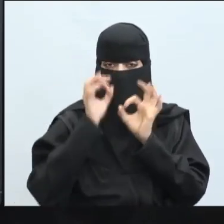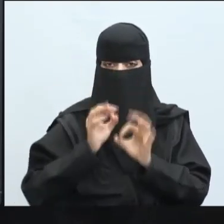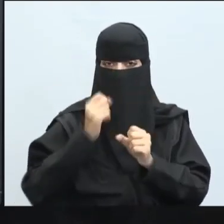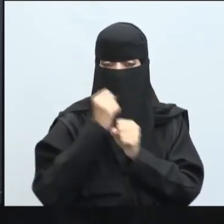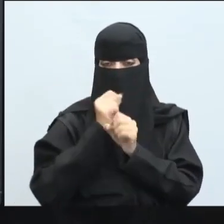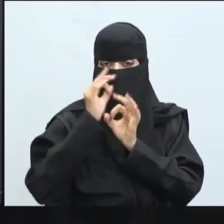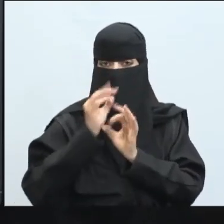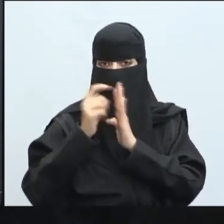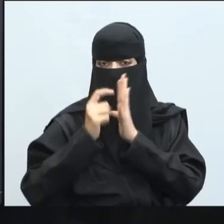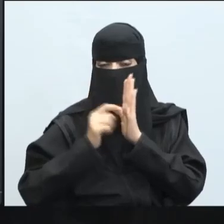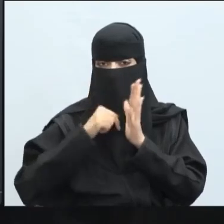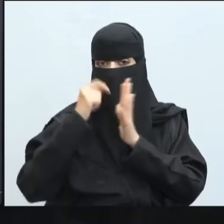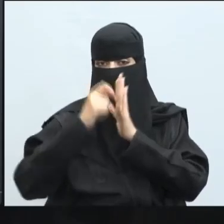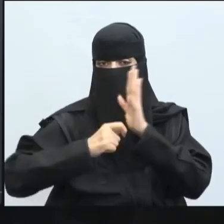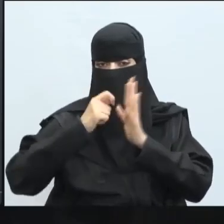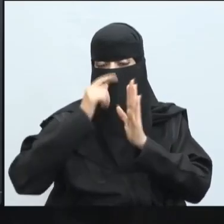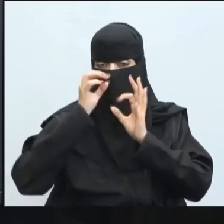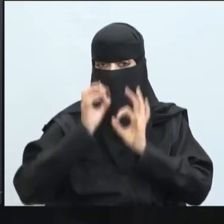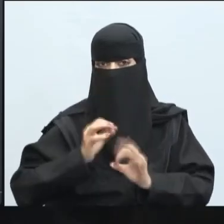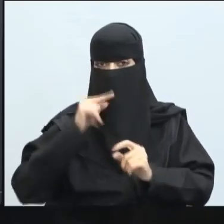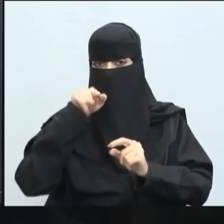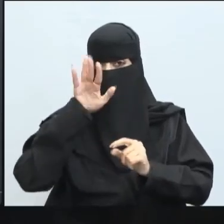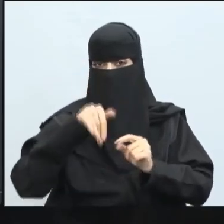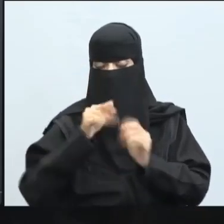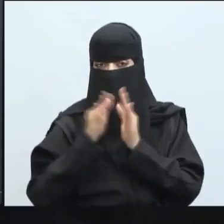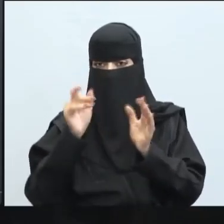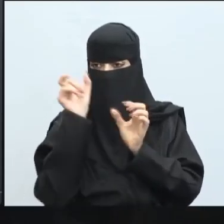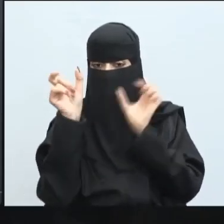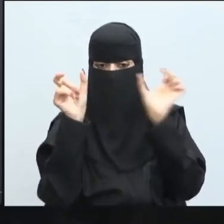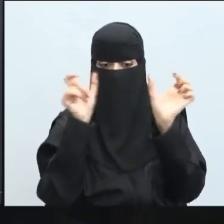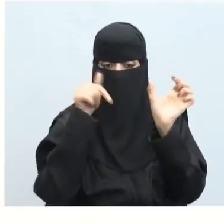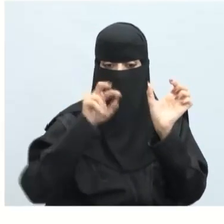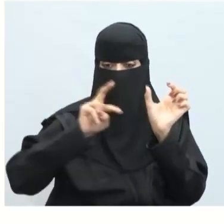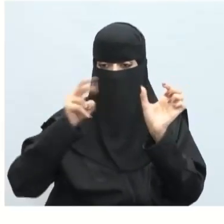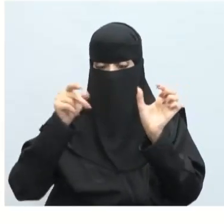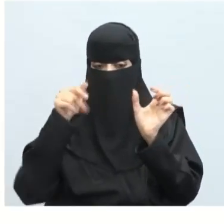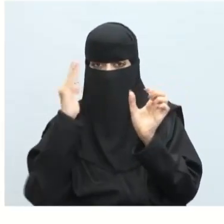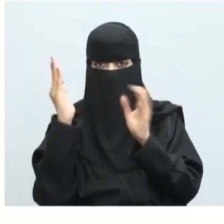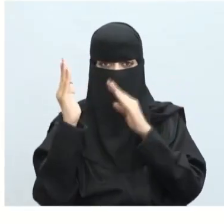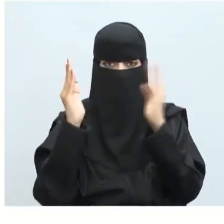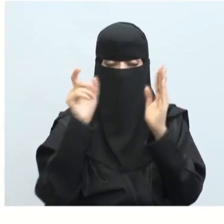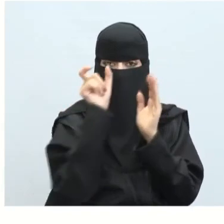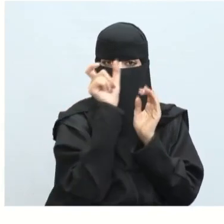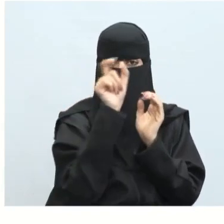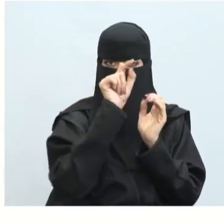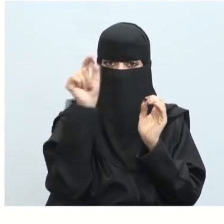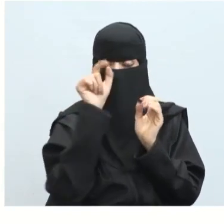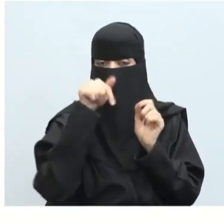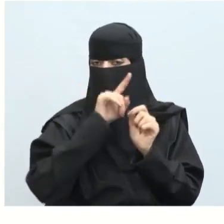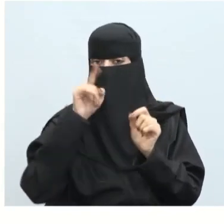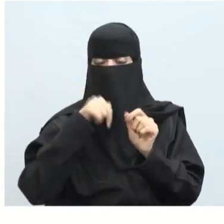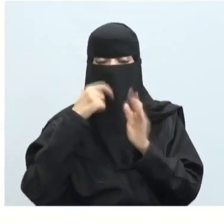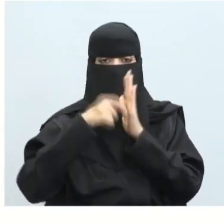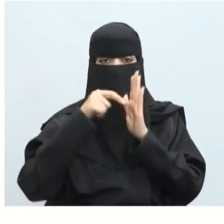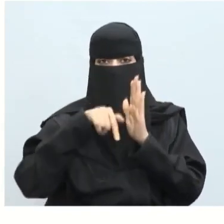تطبق مبادئ البرمجة بحيث إذا أردت أن تفصل كلمتين تضع أندرس كور بين الكلمتين لأنه لا يقبل في